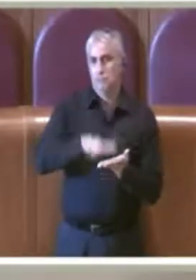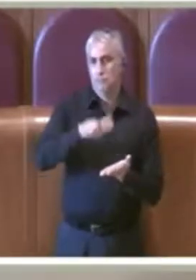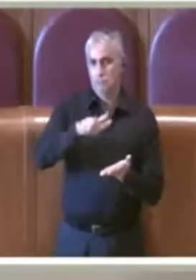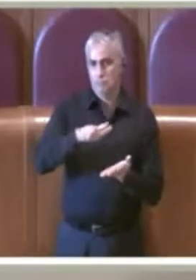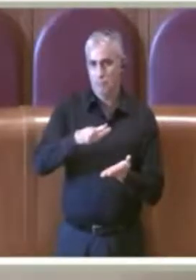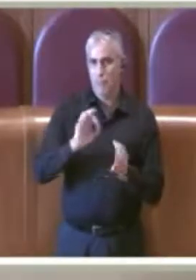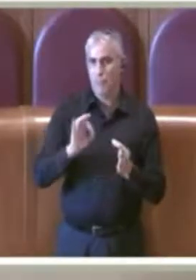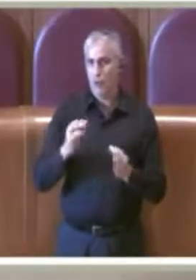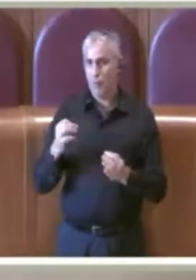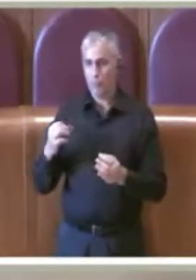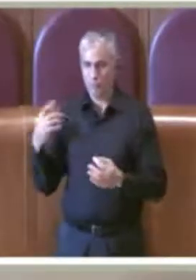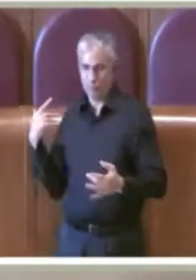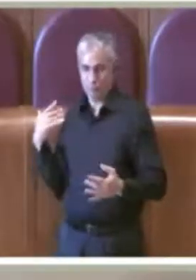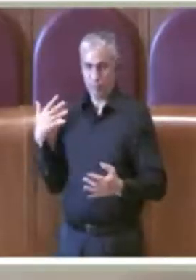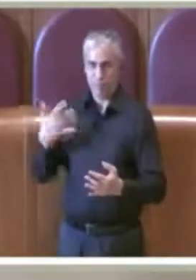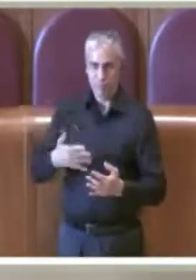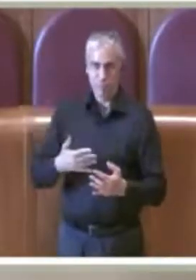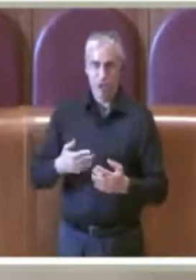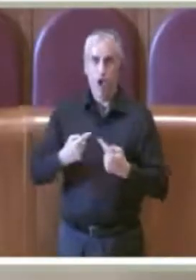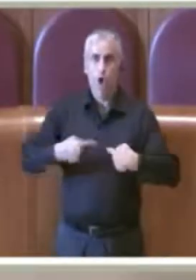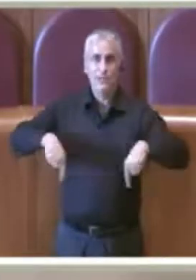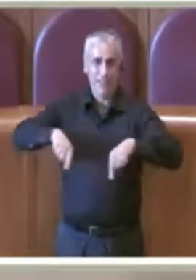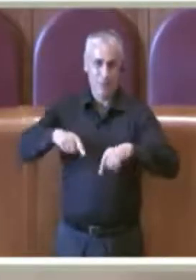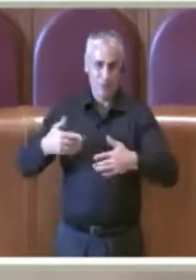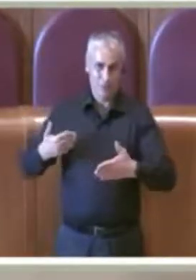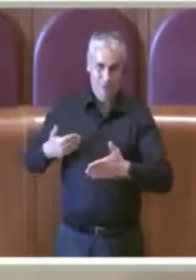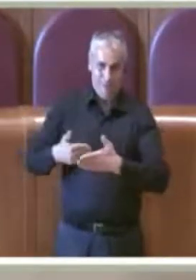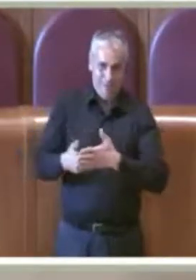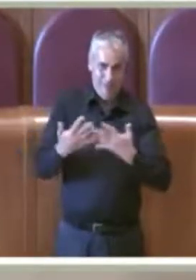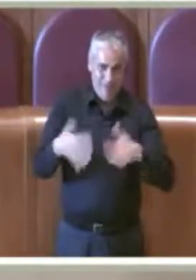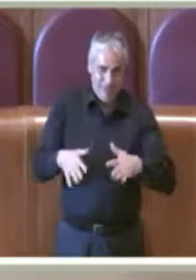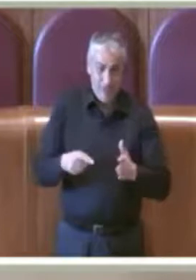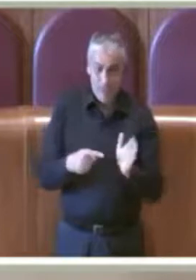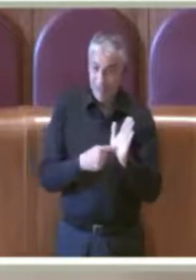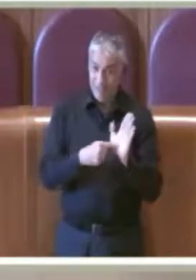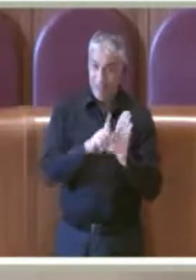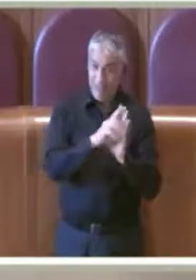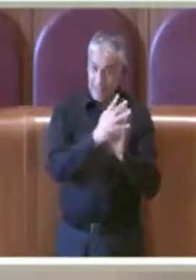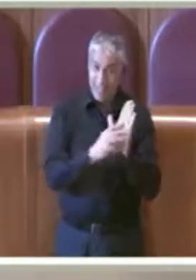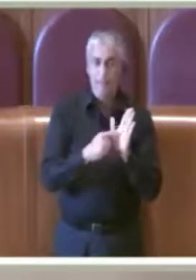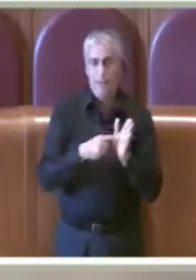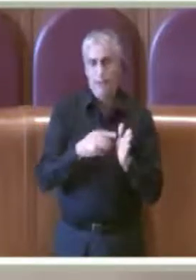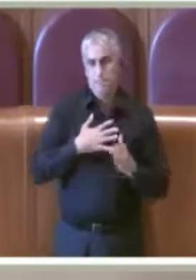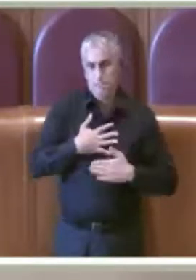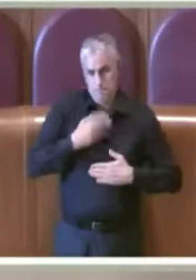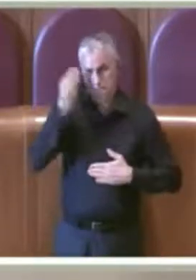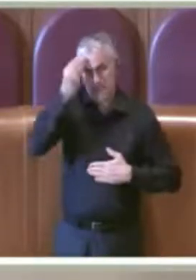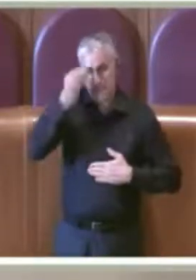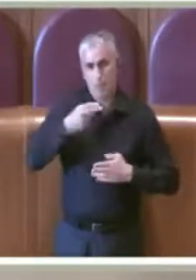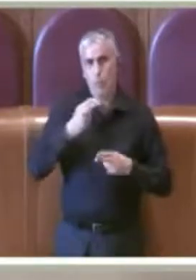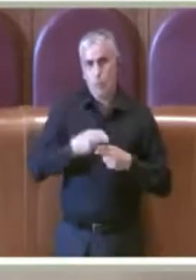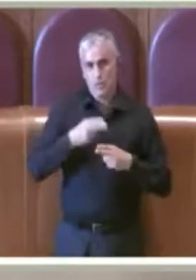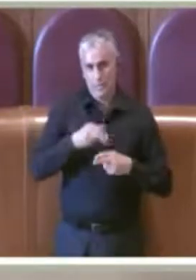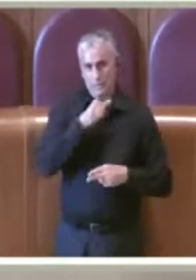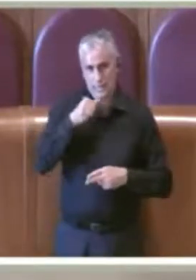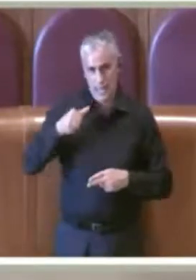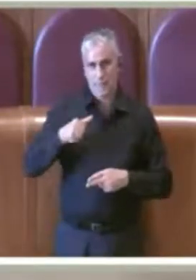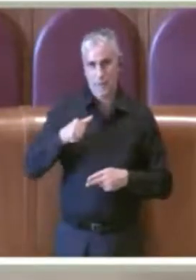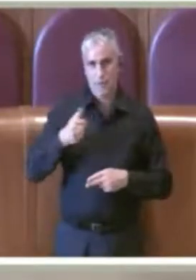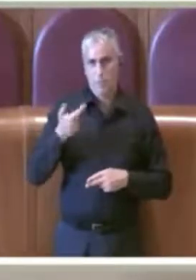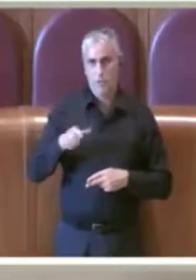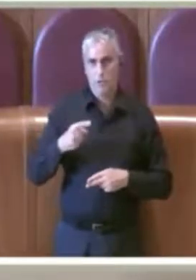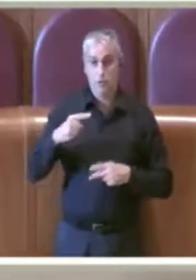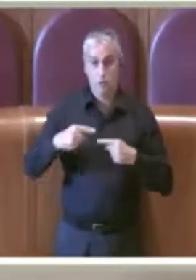questa consigliatura e quindi sarà uno strumento a nostro avviso utile per chi avrà